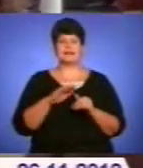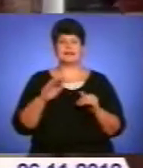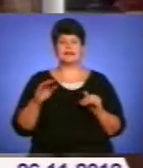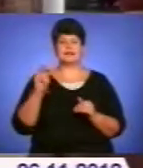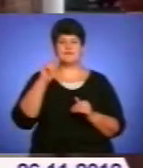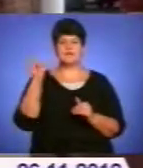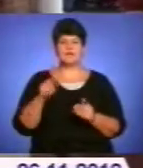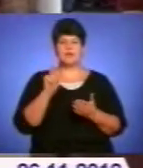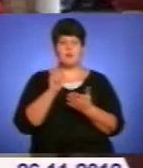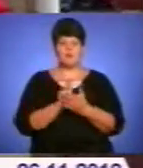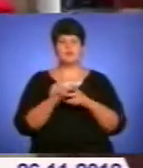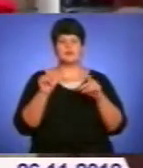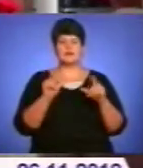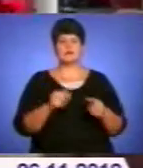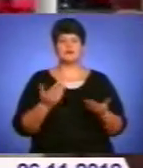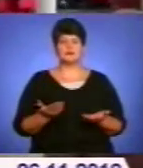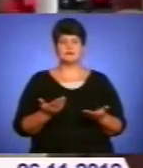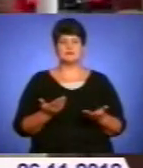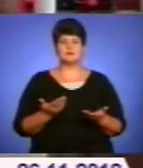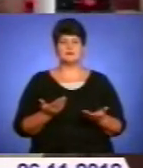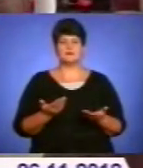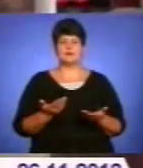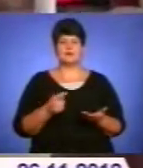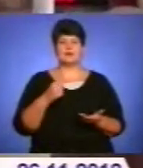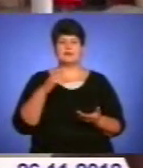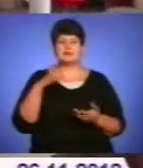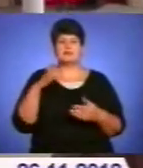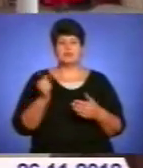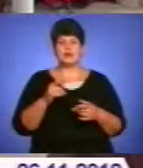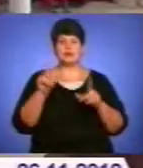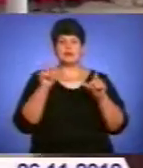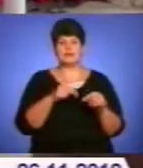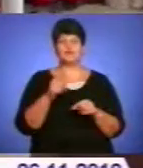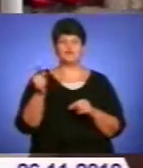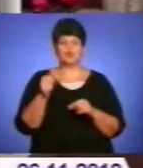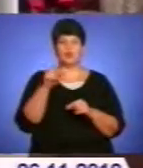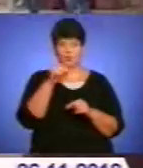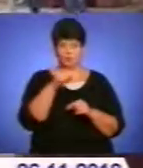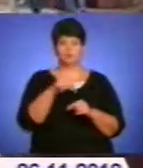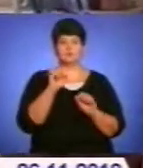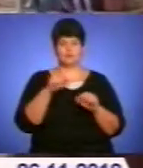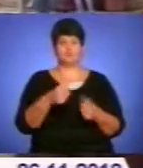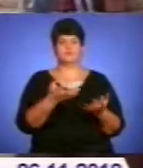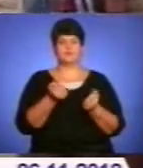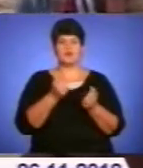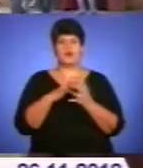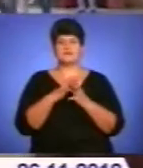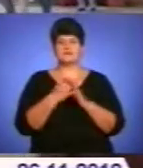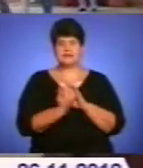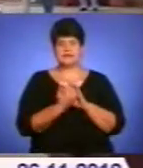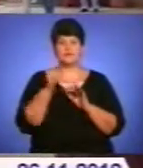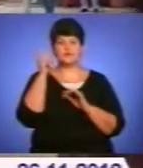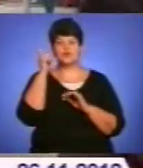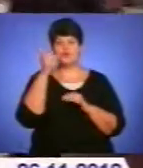а я повинна їхати все. Хіба, як поїду в Тернопіль, то ту беру. А в селі, туди, мол,